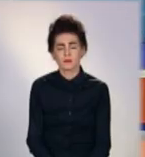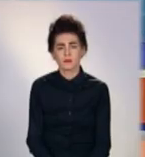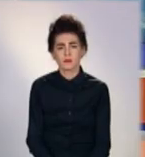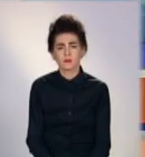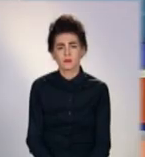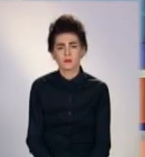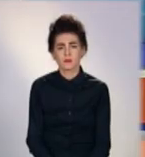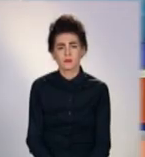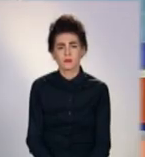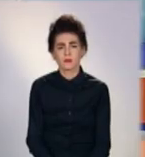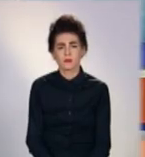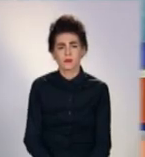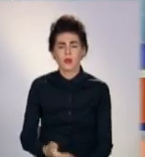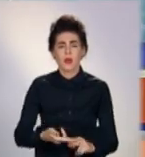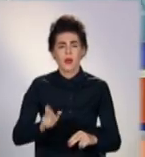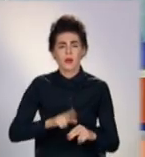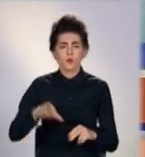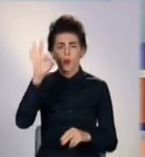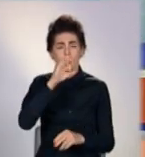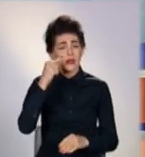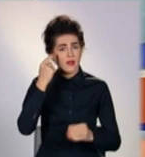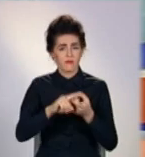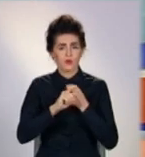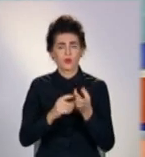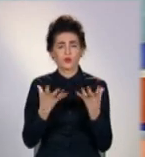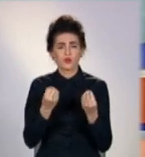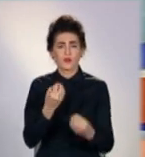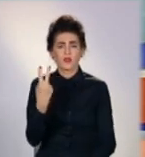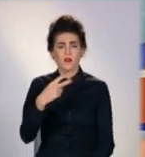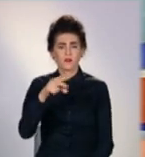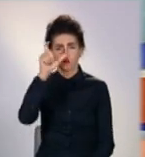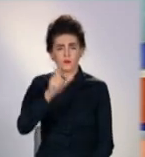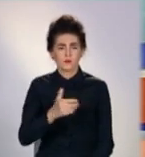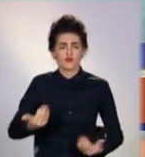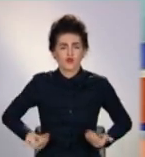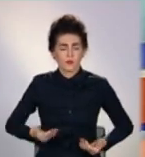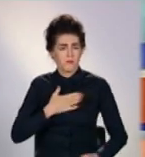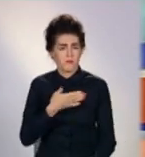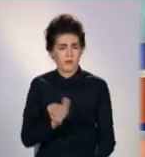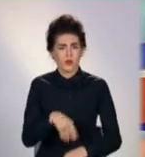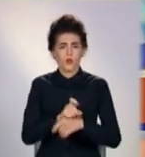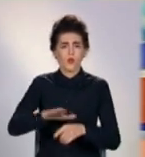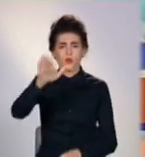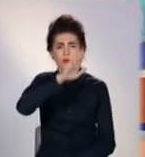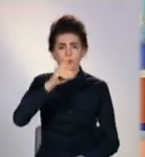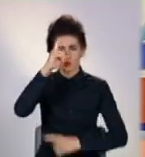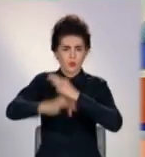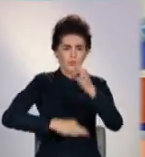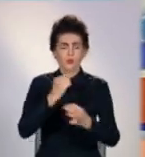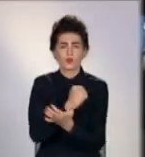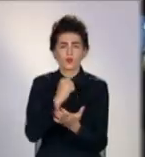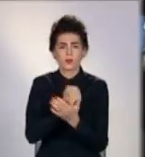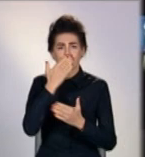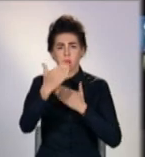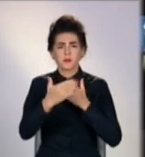Музика Пошість не відступає. Коронавірус забрав ще 20 життів на Донеччині. За добу недугу підтвердили в понад пів